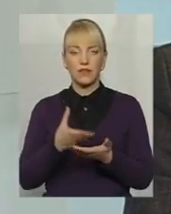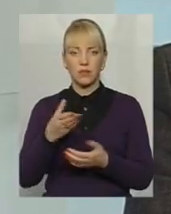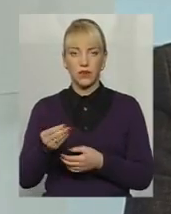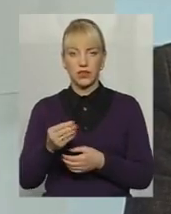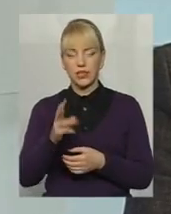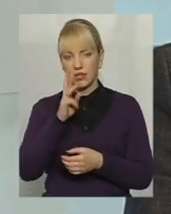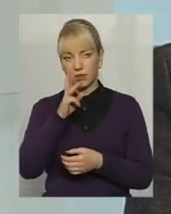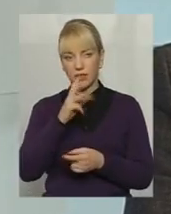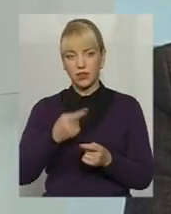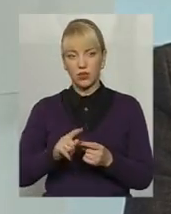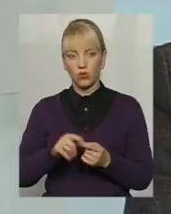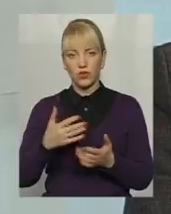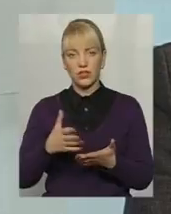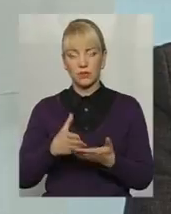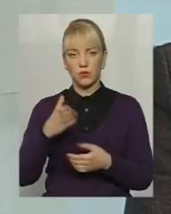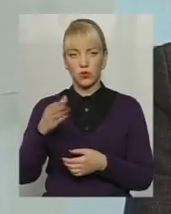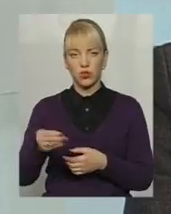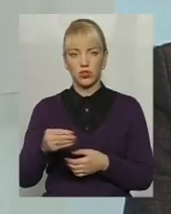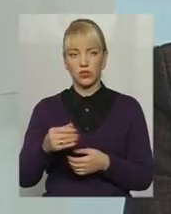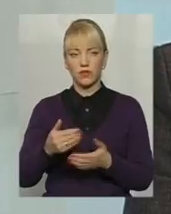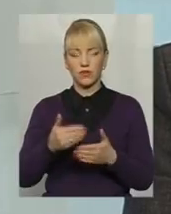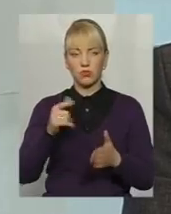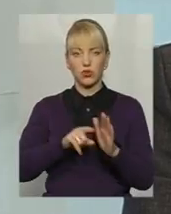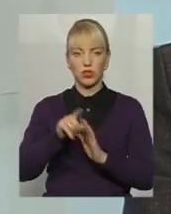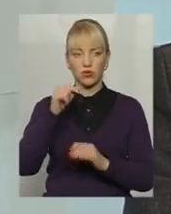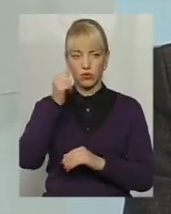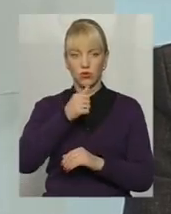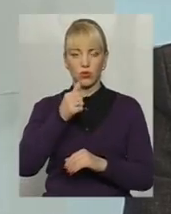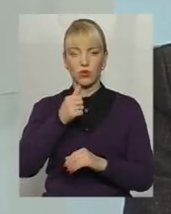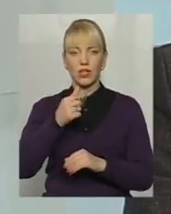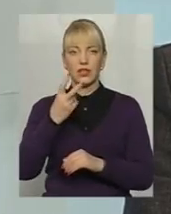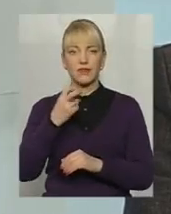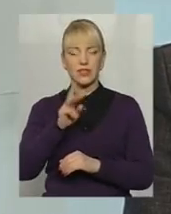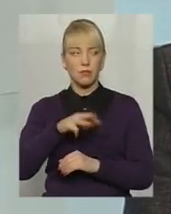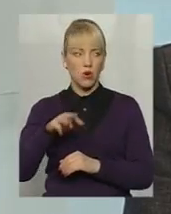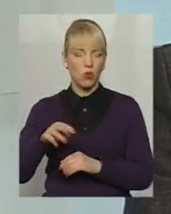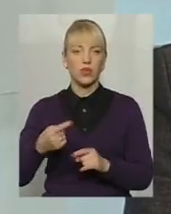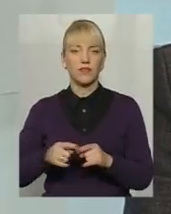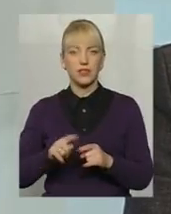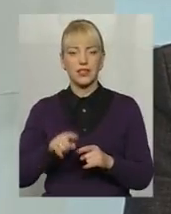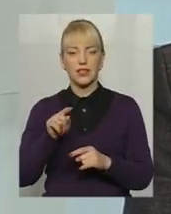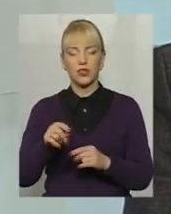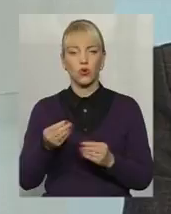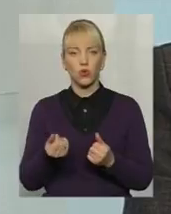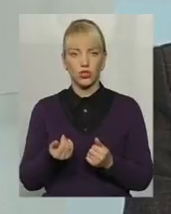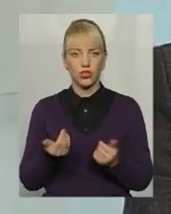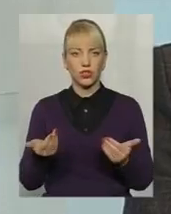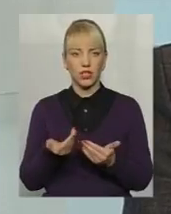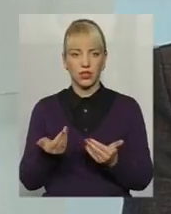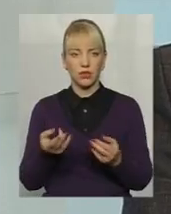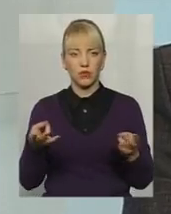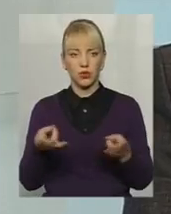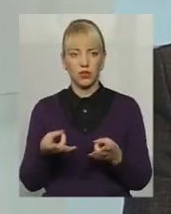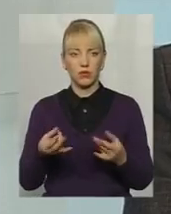На сьогодні його вже сплачено з початку року 200 мільйонів. І це якраз ті гроші, які вкрай